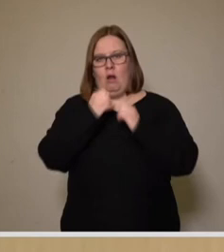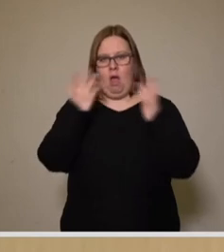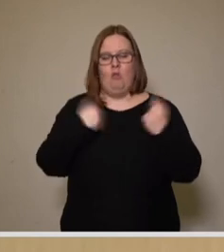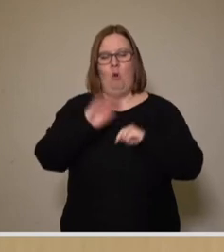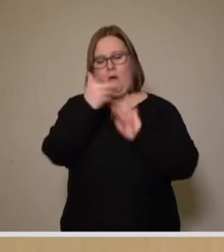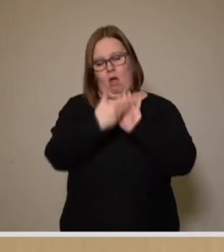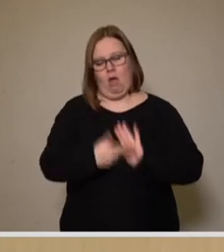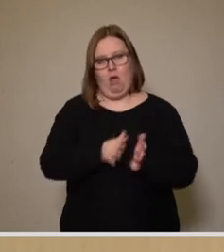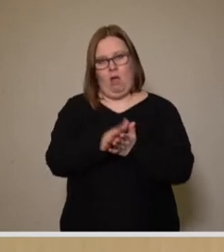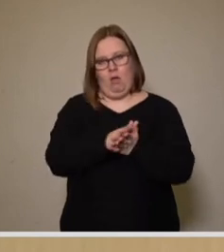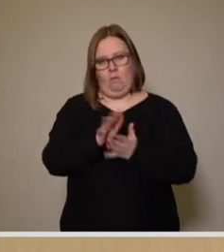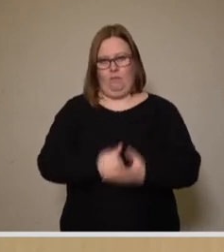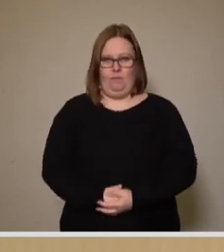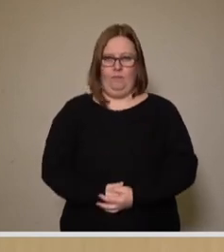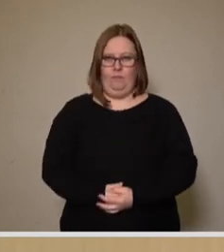Maßnahmen machen.